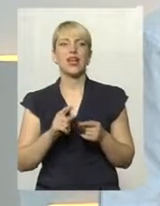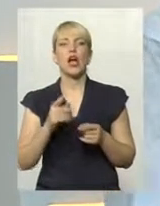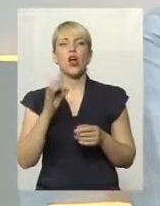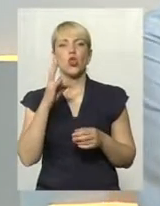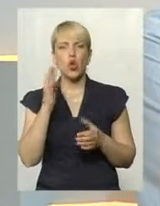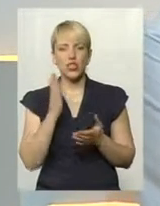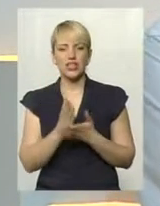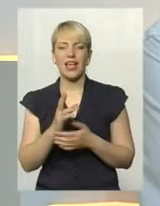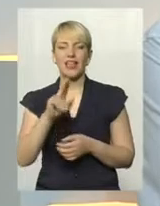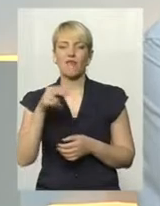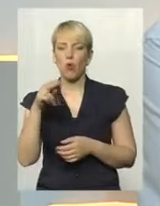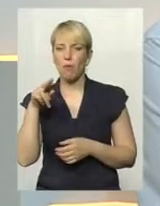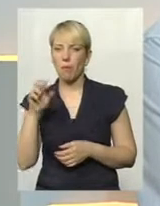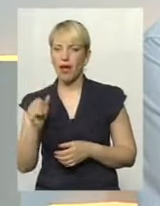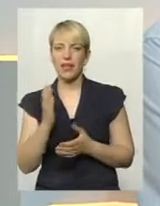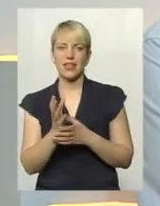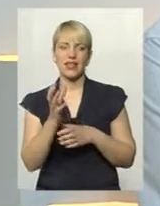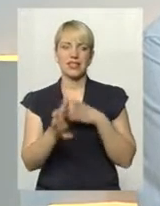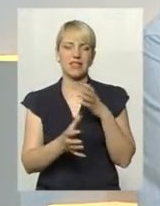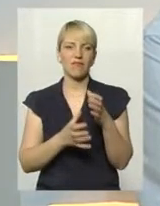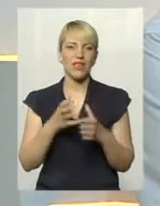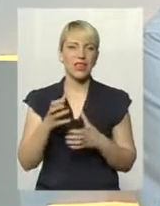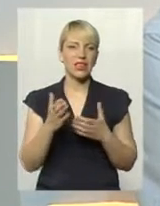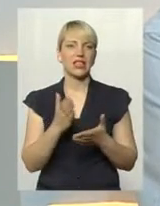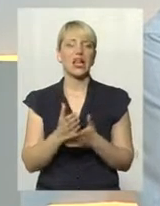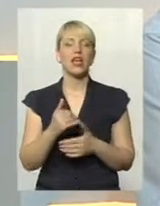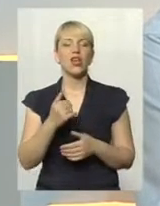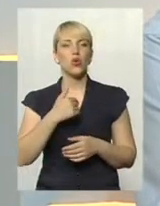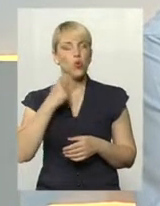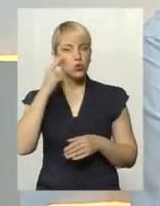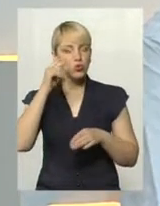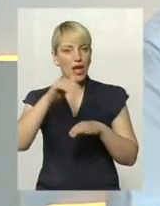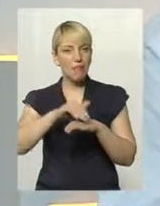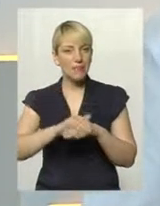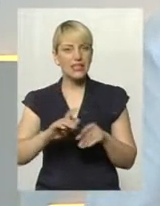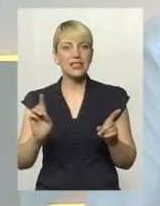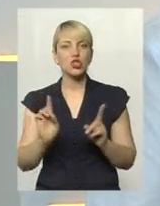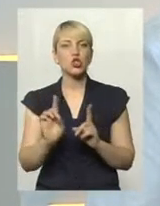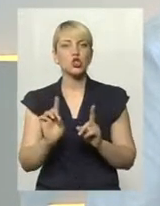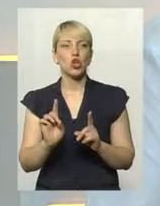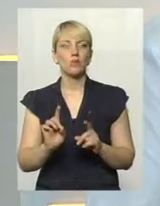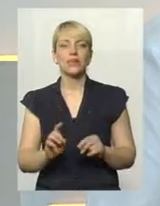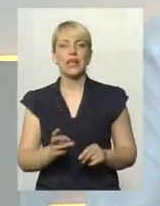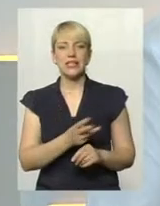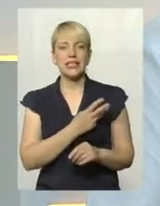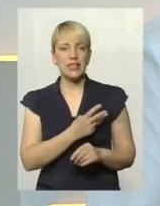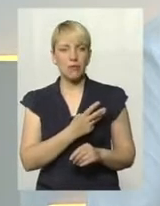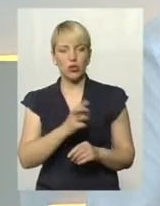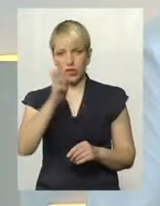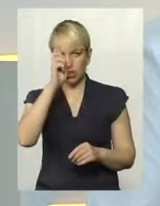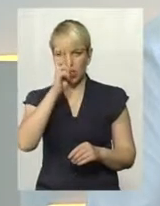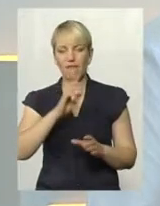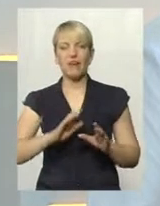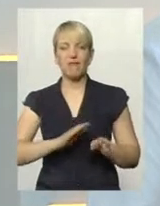є Європа, є світ. І хочу замітити, що стимулювання все-таки держави